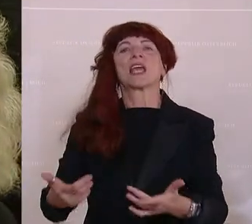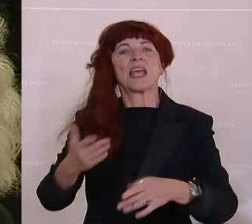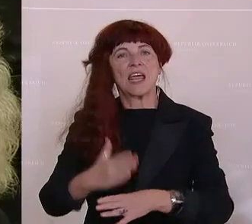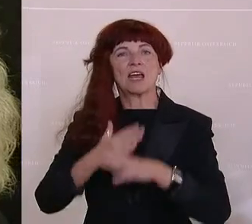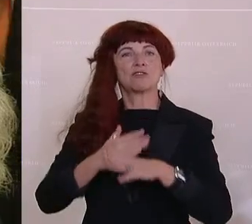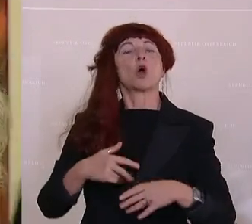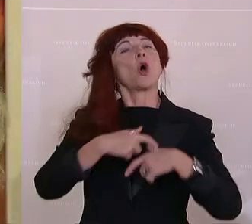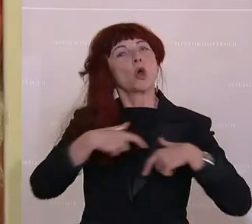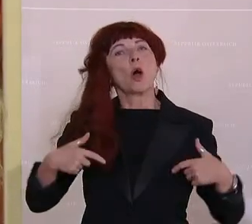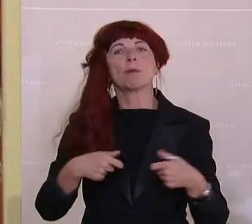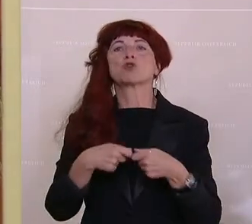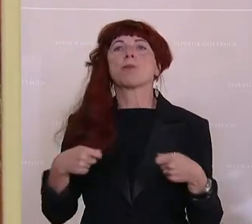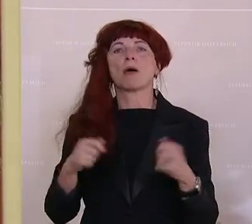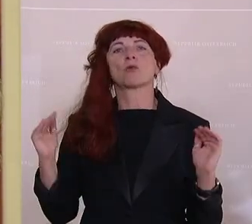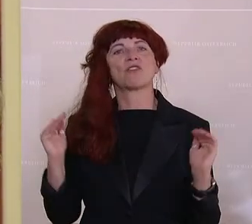gelindert.